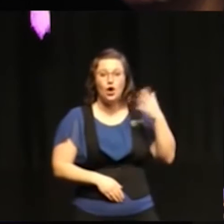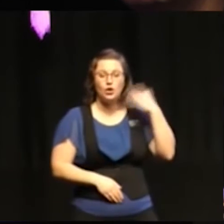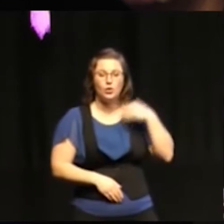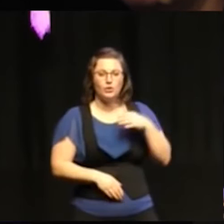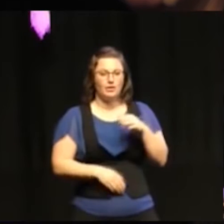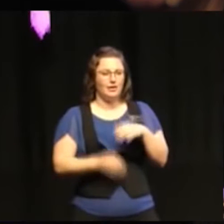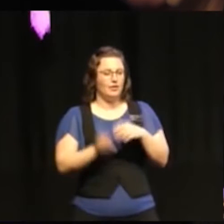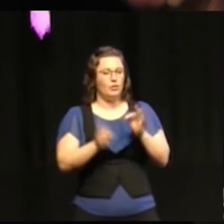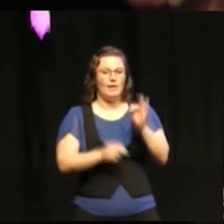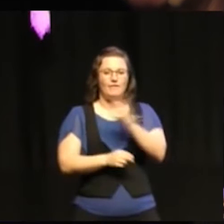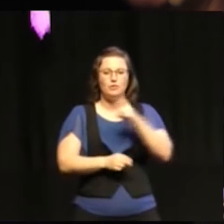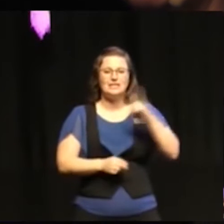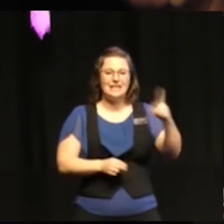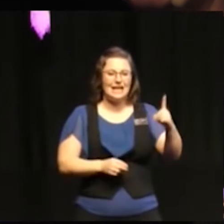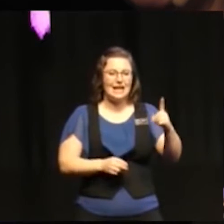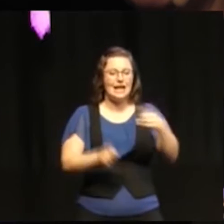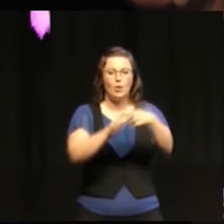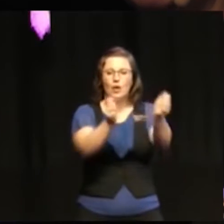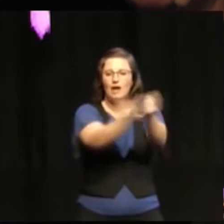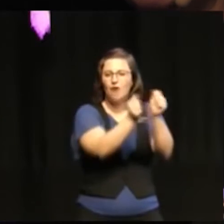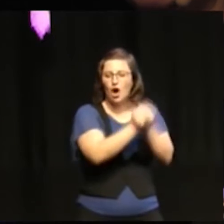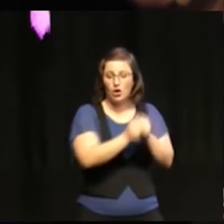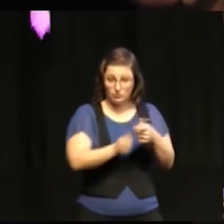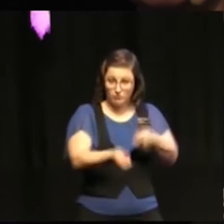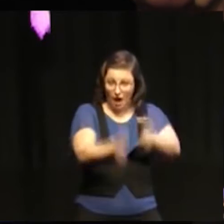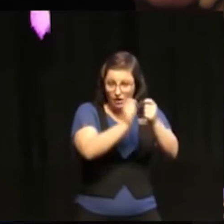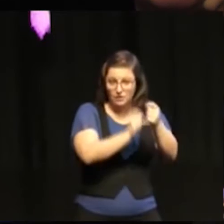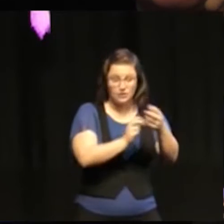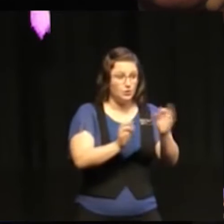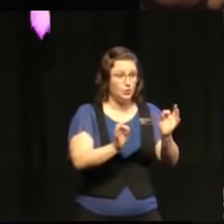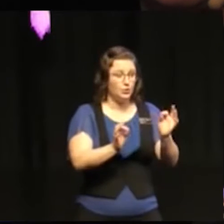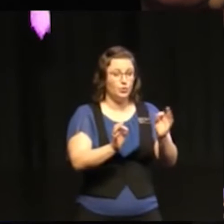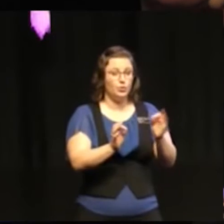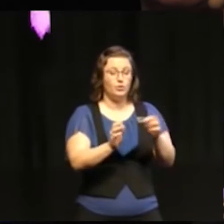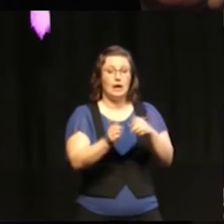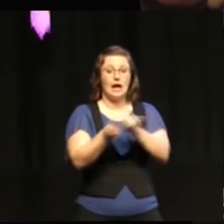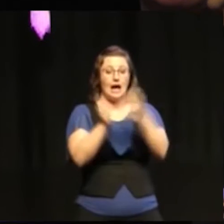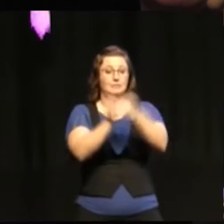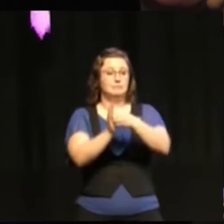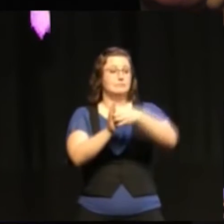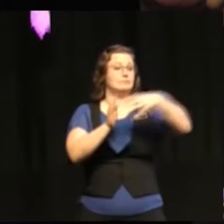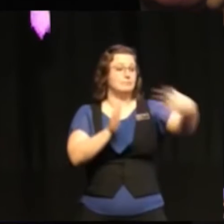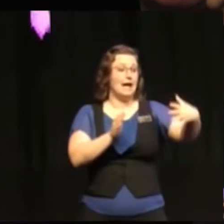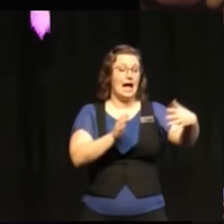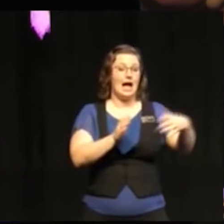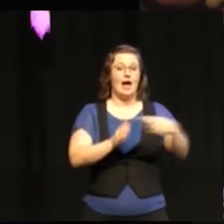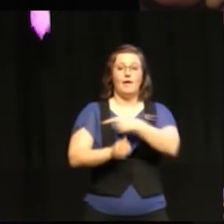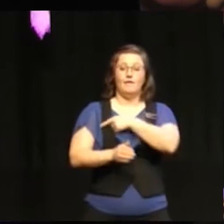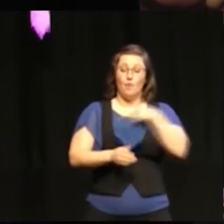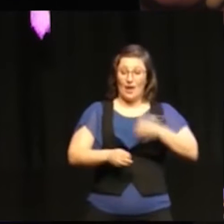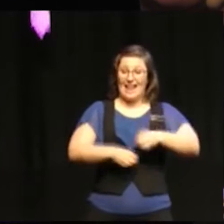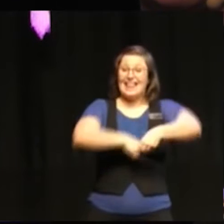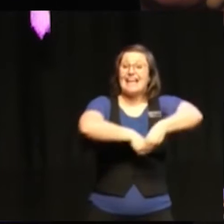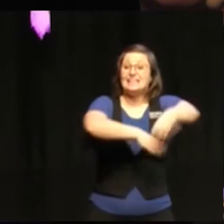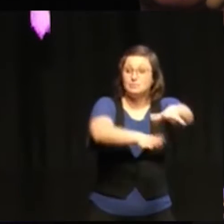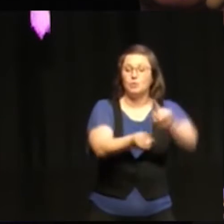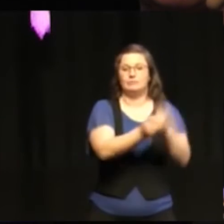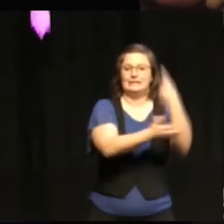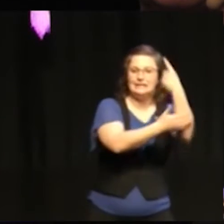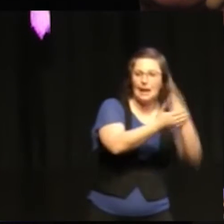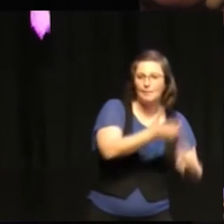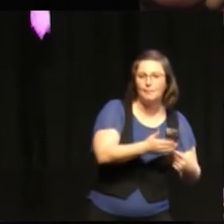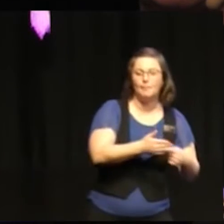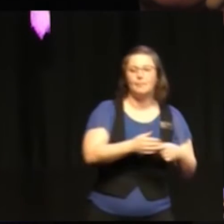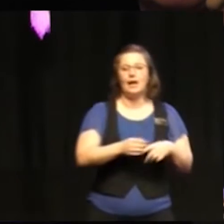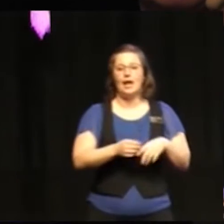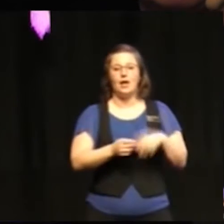varorna? Kommer det att missgynna exportmöjligheter och möjligheter till ekonomisk tillväxt i